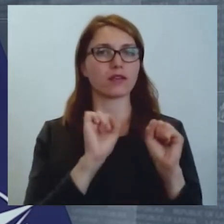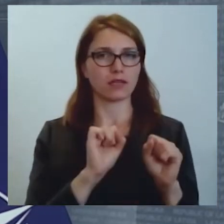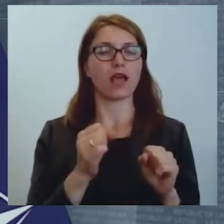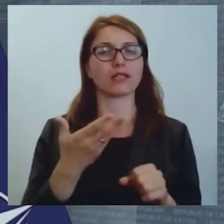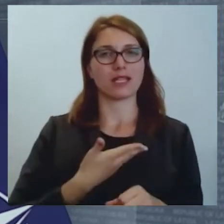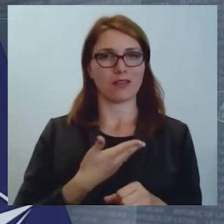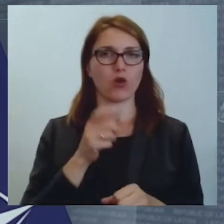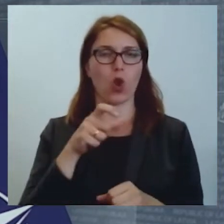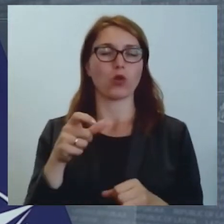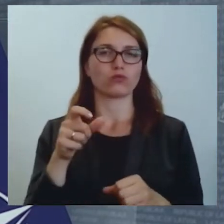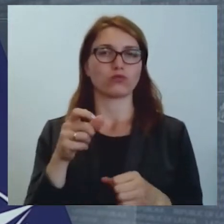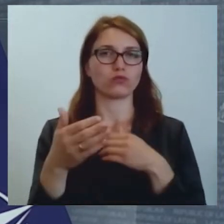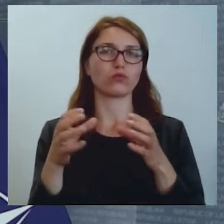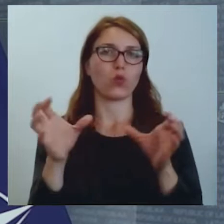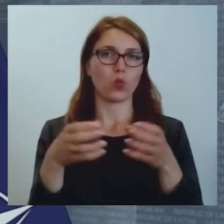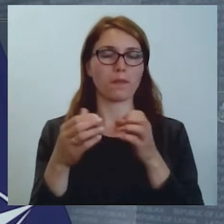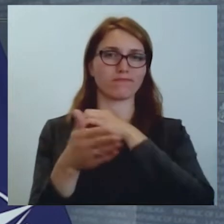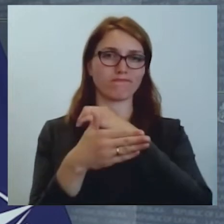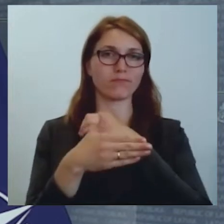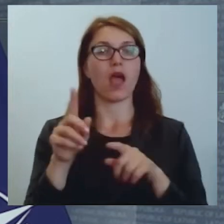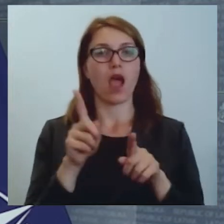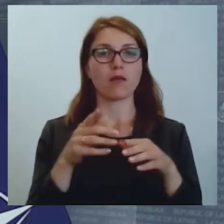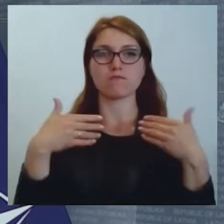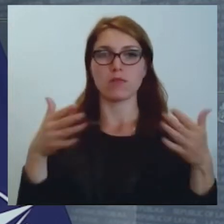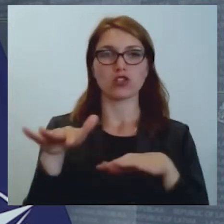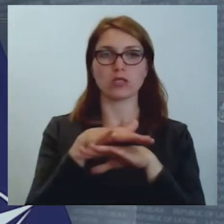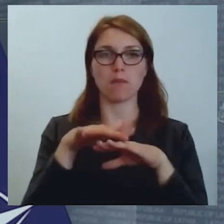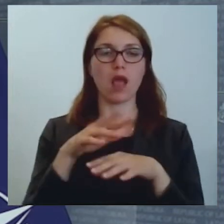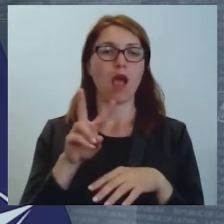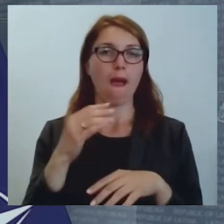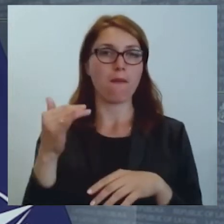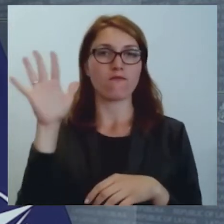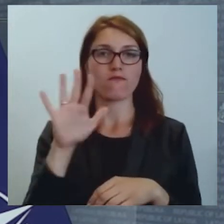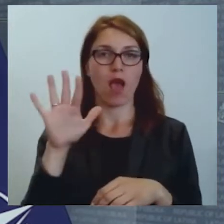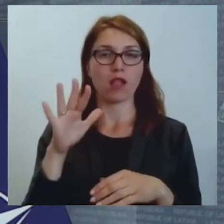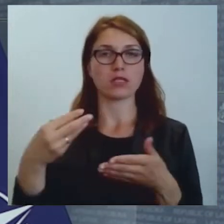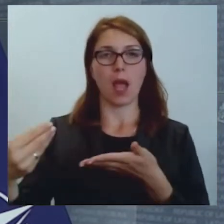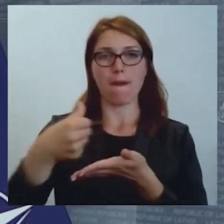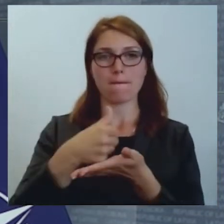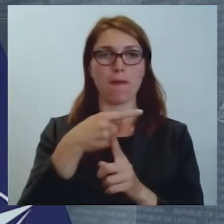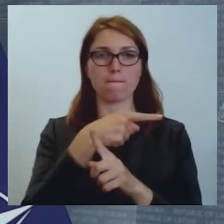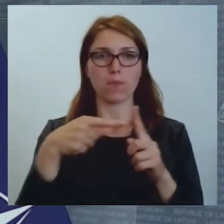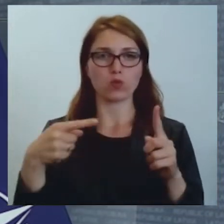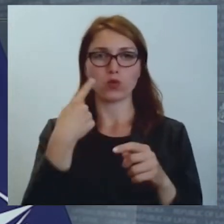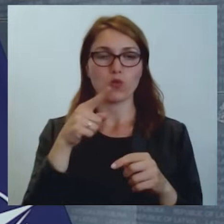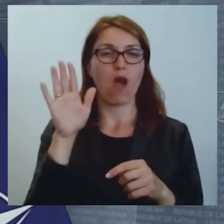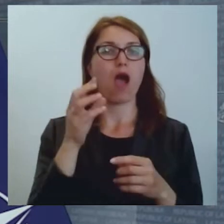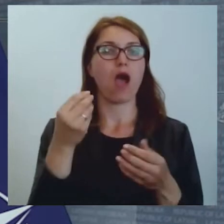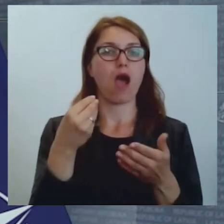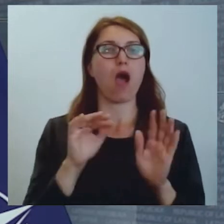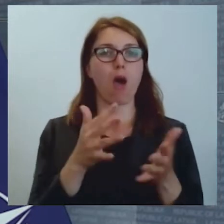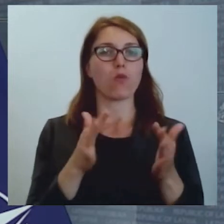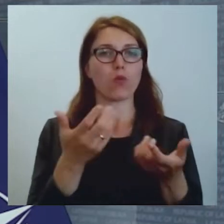gan arī plašai sabiedrībai, kur valsts seks pusi no apkurs sadārdzinājumu, neatkarīgi no